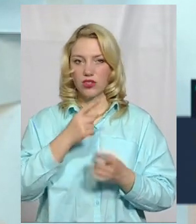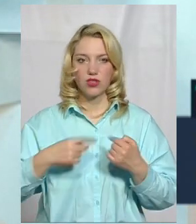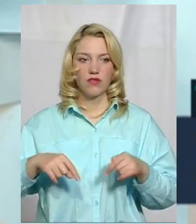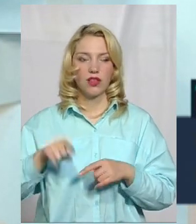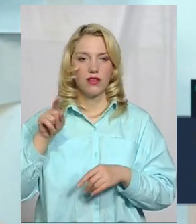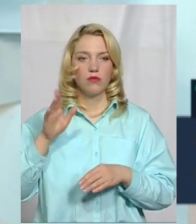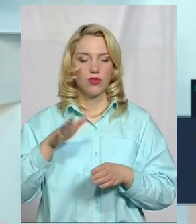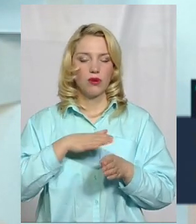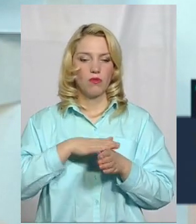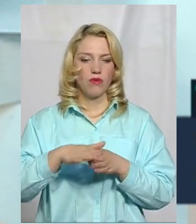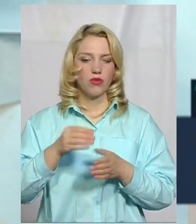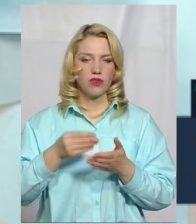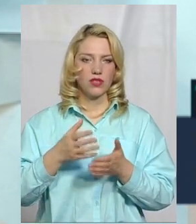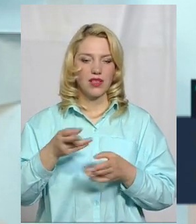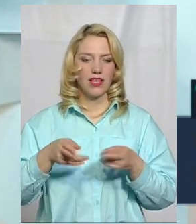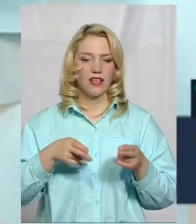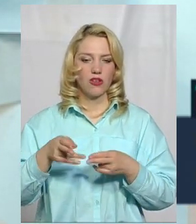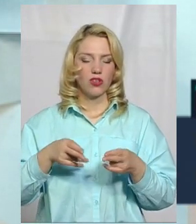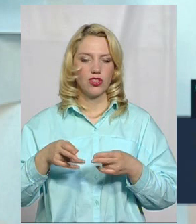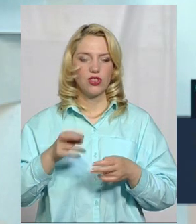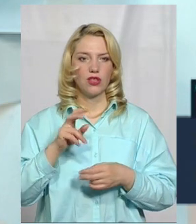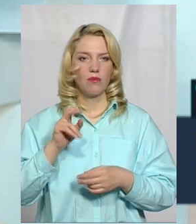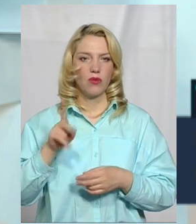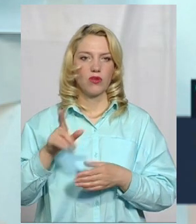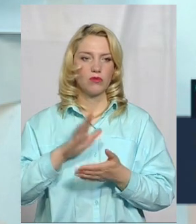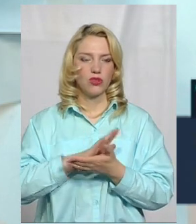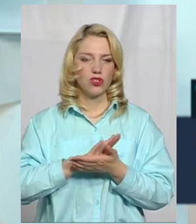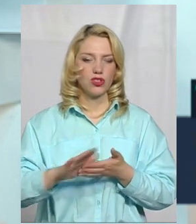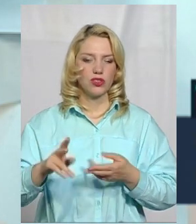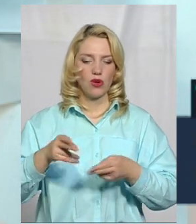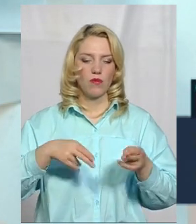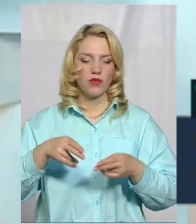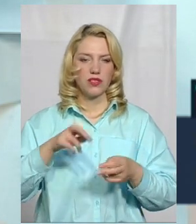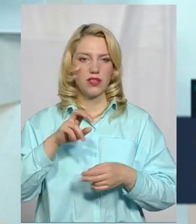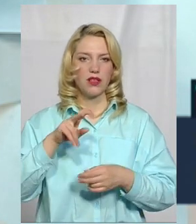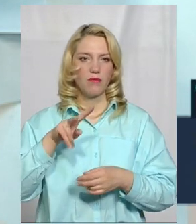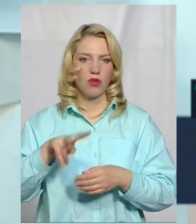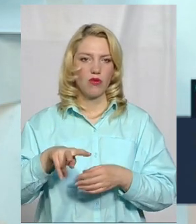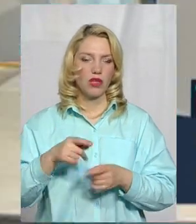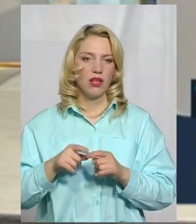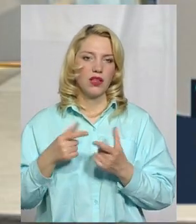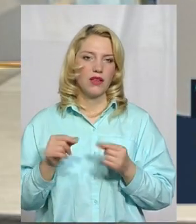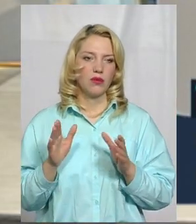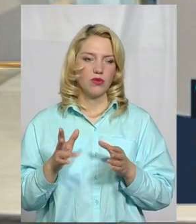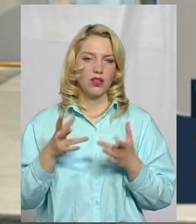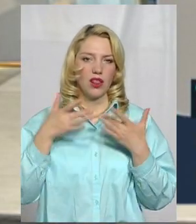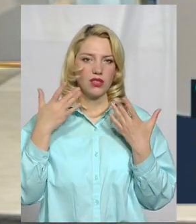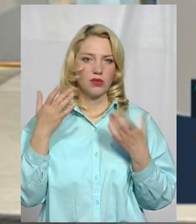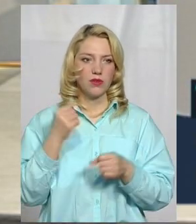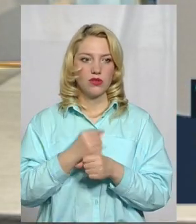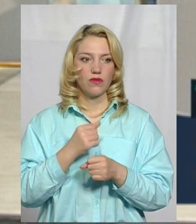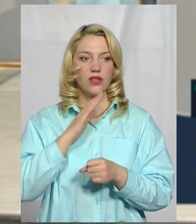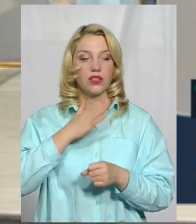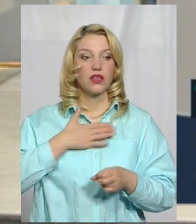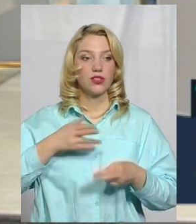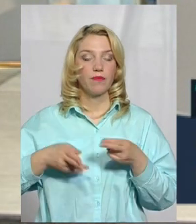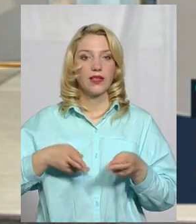хірургічний блок з чисто виведеним окремим операційним блоком, де буде набагато легше працювати